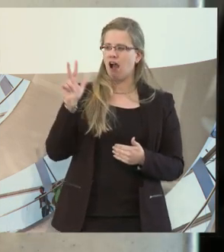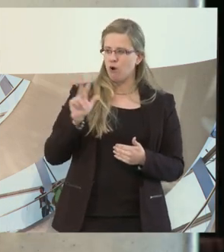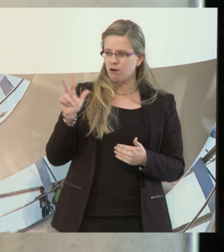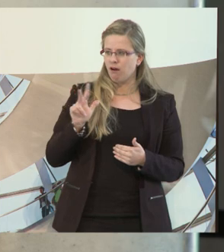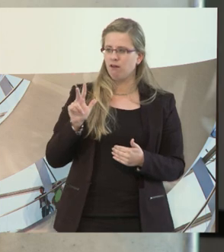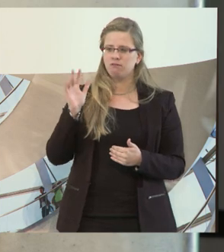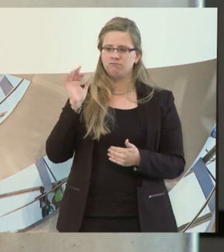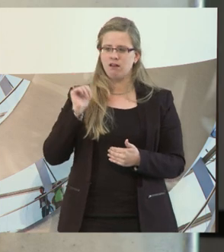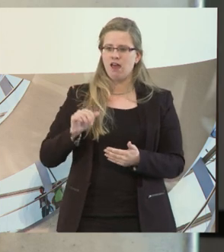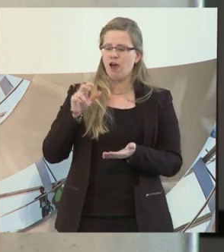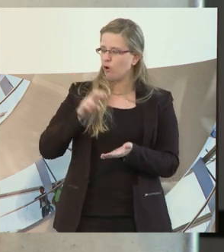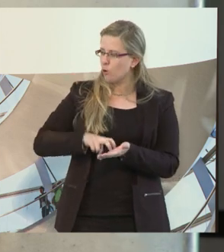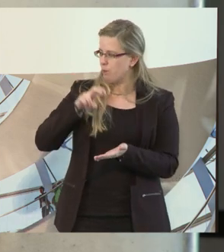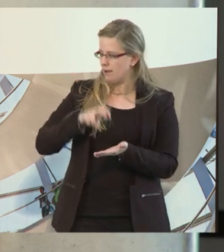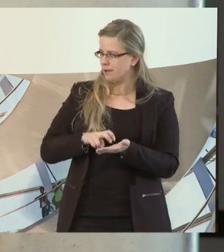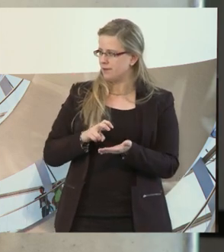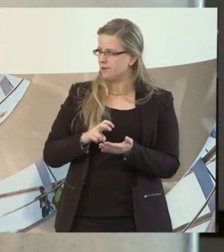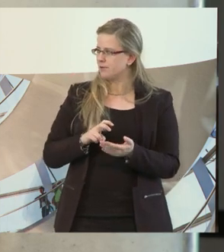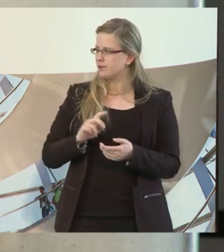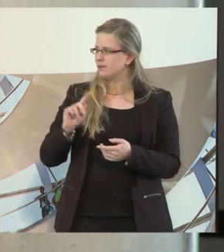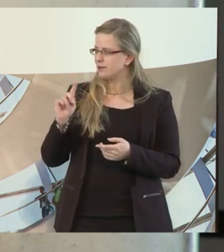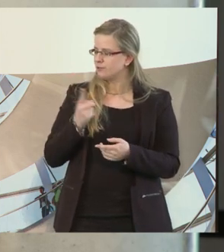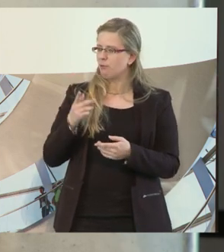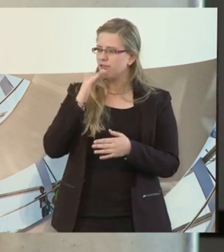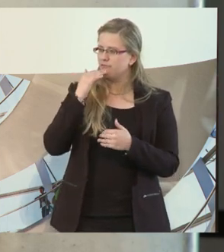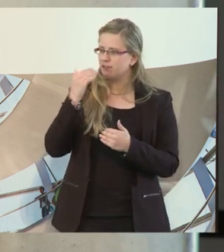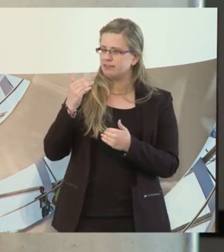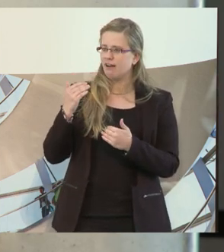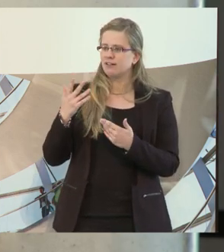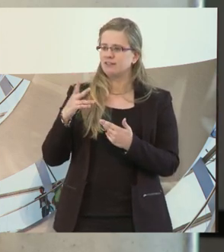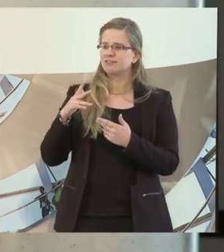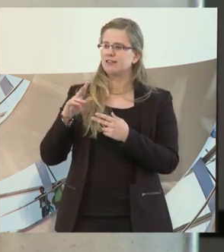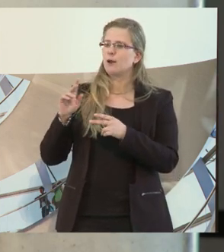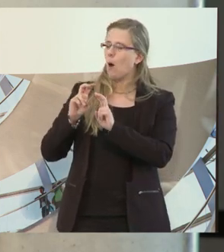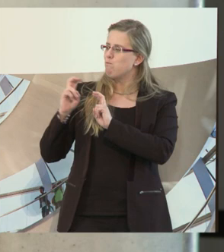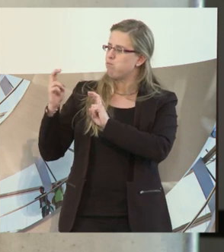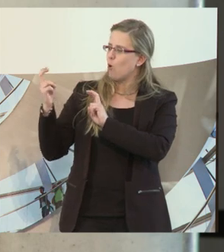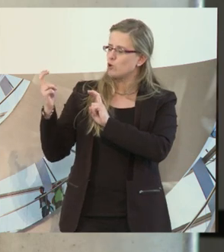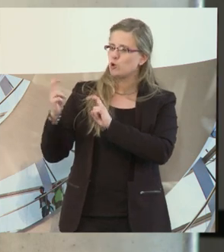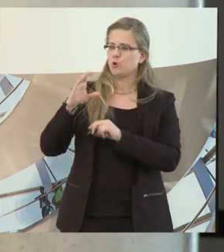Aber als Sozi ist es ja nicht üblich, dass man auf einem Podium der CDU-CSU-Fraktion sitzt,